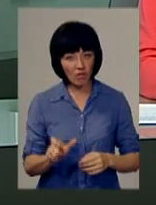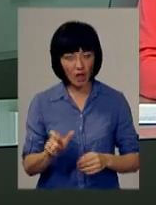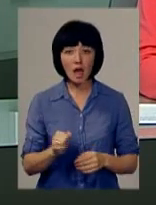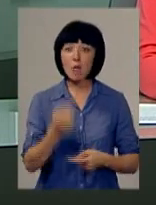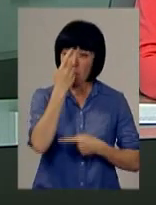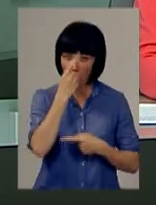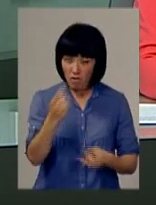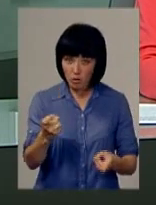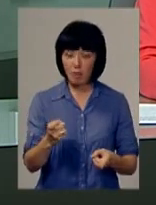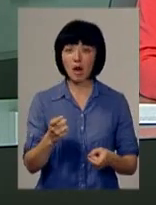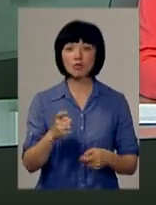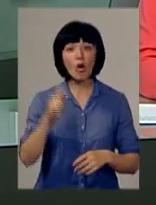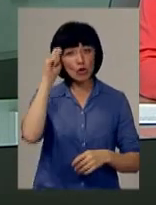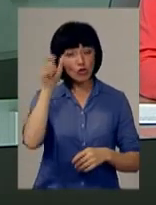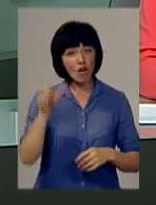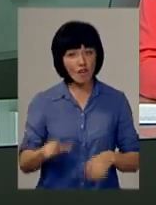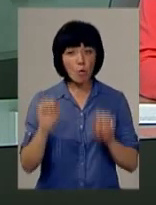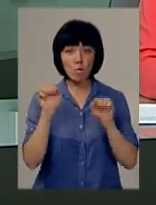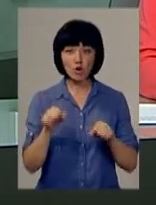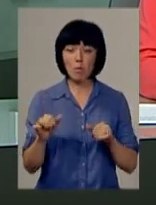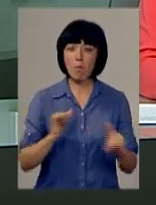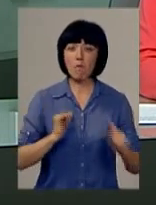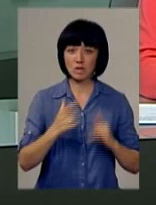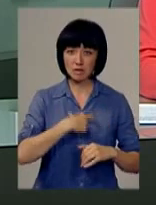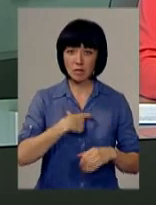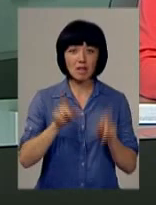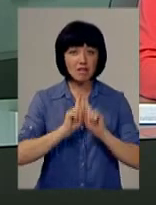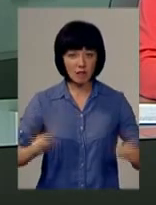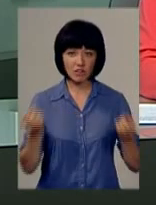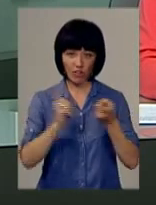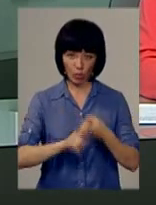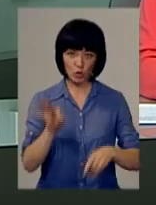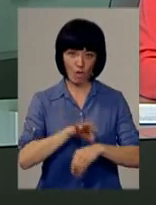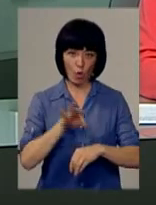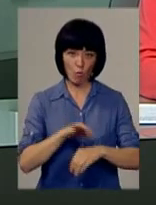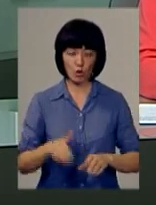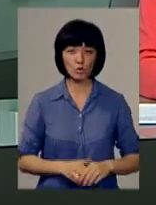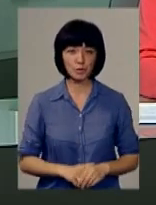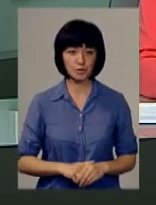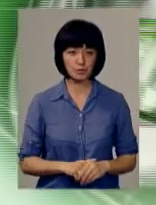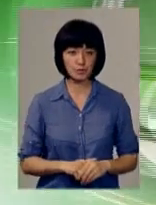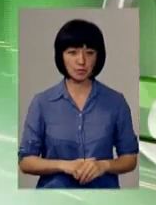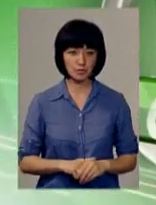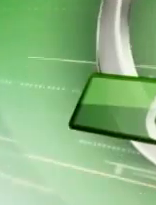Також правоохоронці попереджають, Віталій Поліщук може поводитися дивно у зв'язку із хворобою.